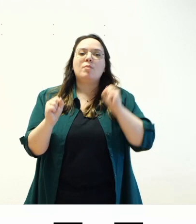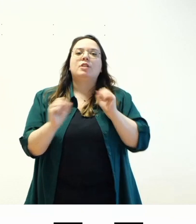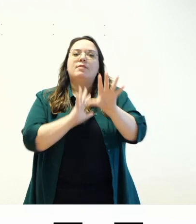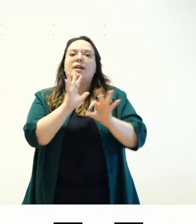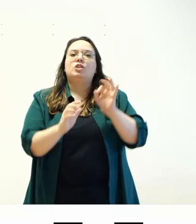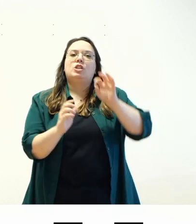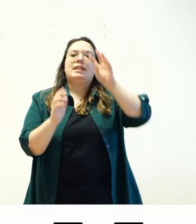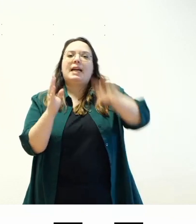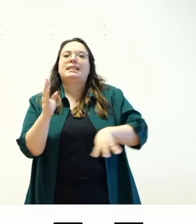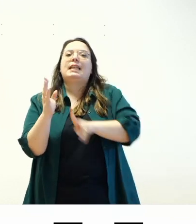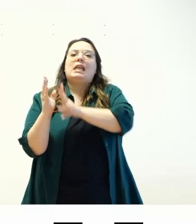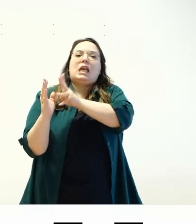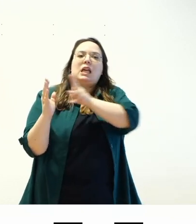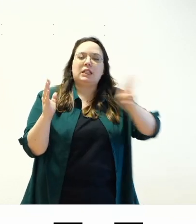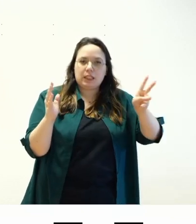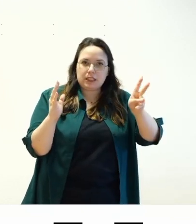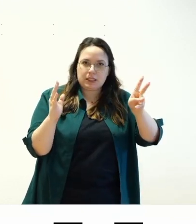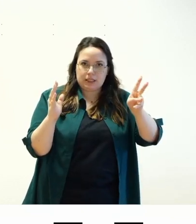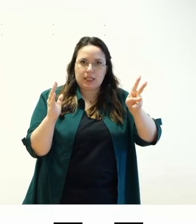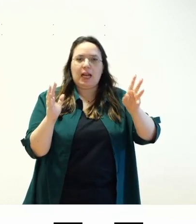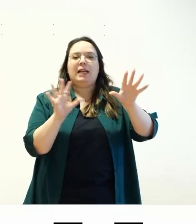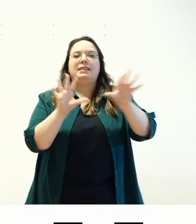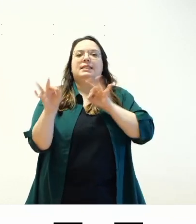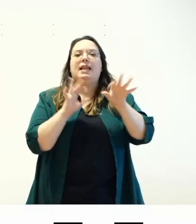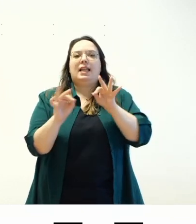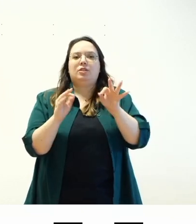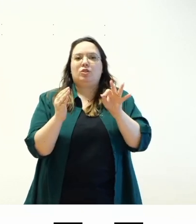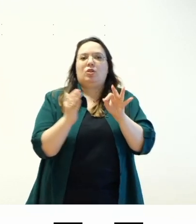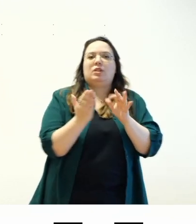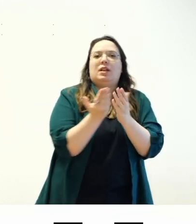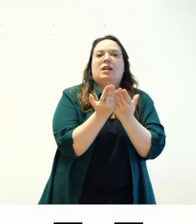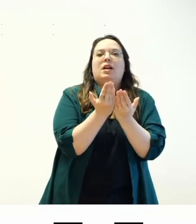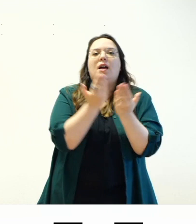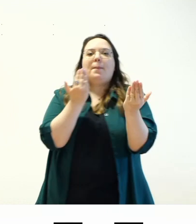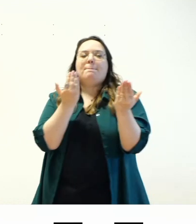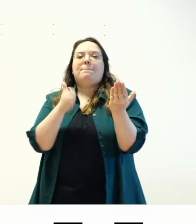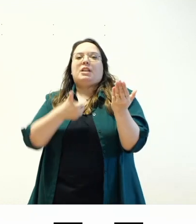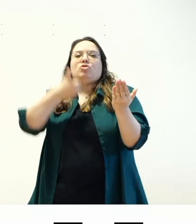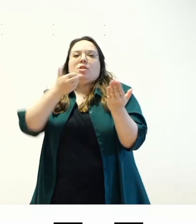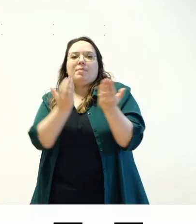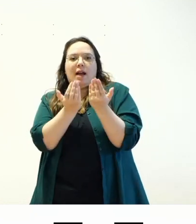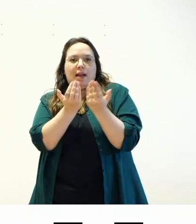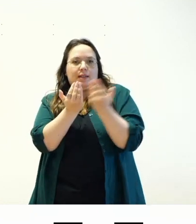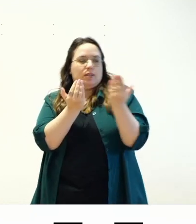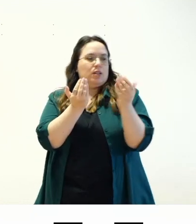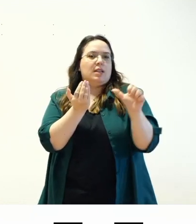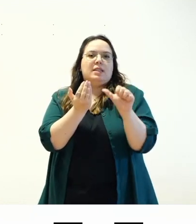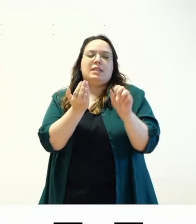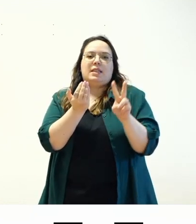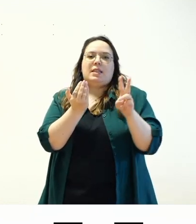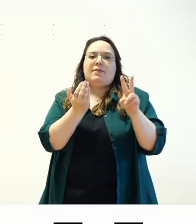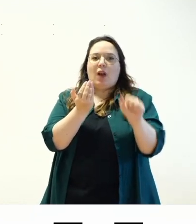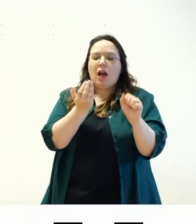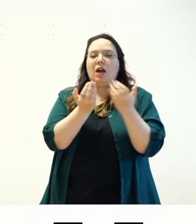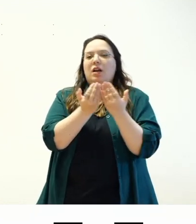elementi della griglia fanno parte dell'header questi elementi della griglia fanno parte del contenuto principale questi della sidebar e questi fanno parte